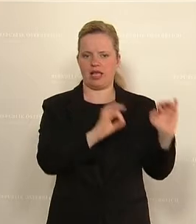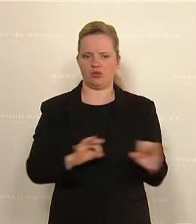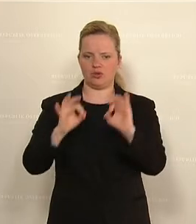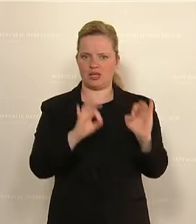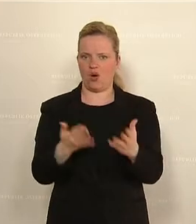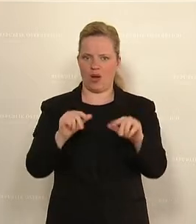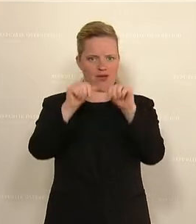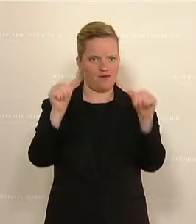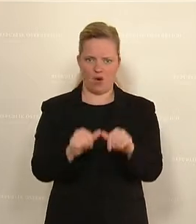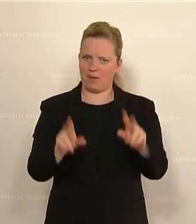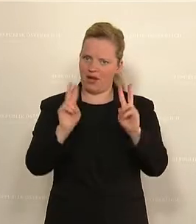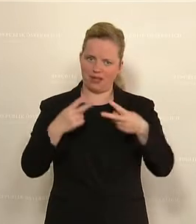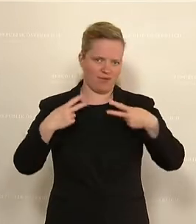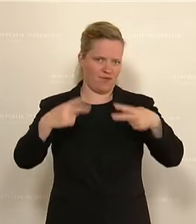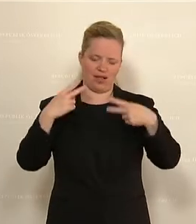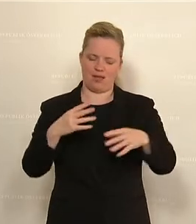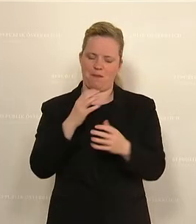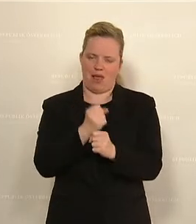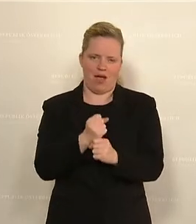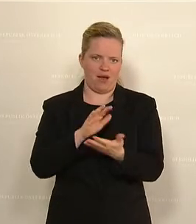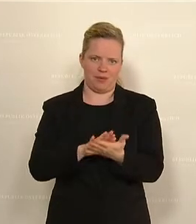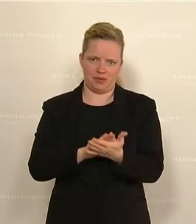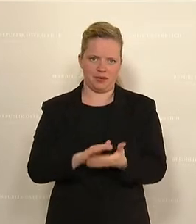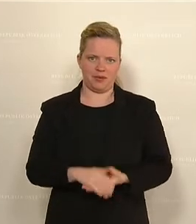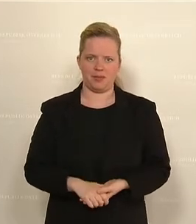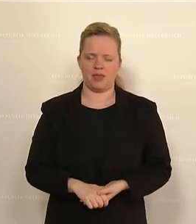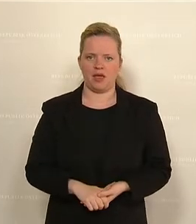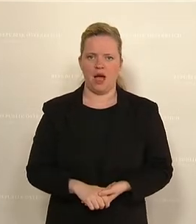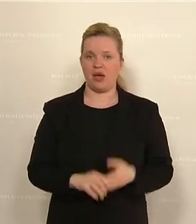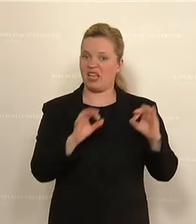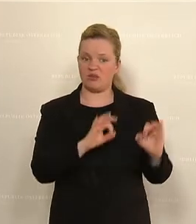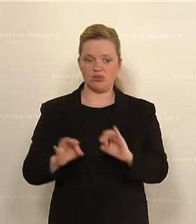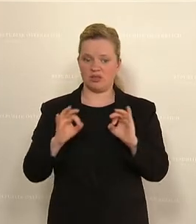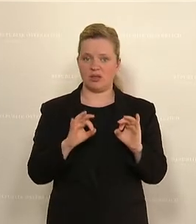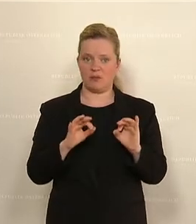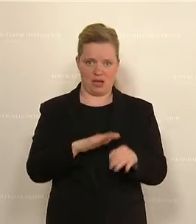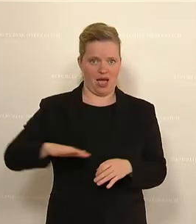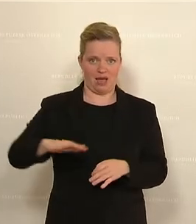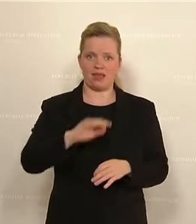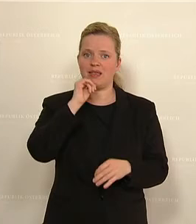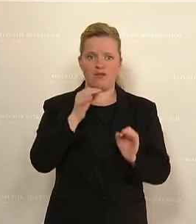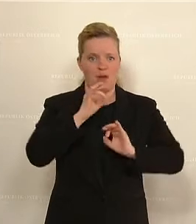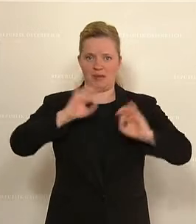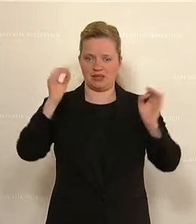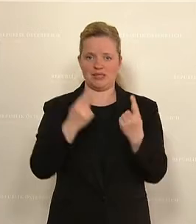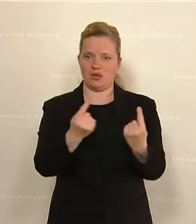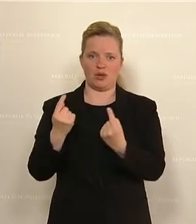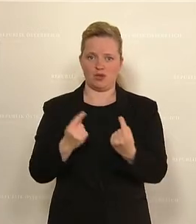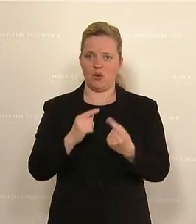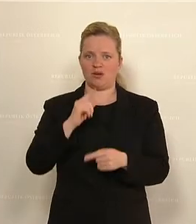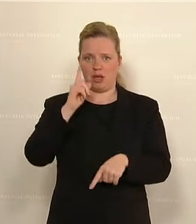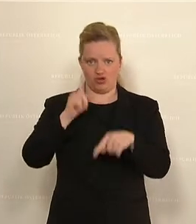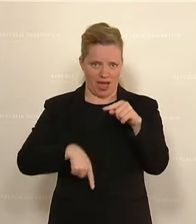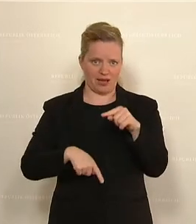nicht aufrechterhalten können. Das heißt, die Situation hat sich ja nicht verbessert, sie hat sich ja eher verschlechtert und die Situation ist kritischer geworden.